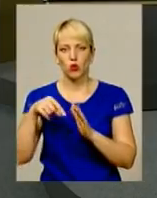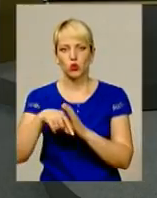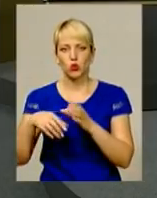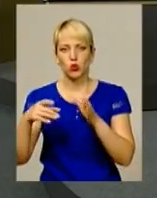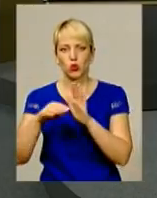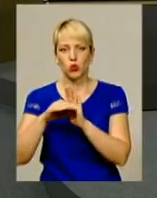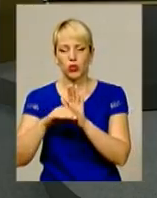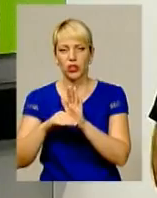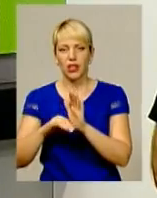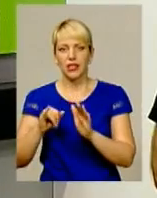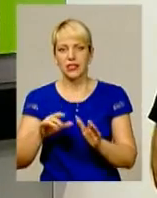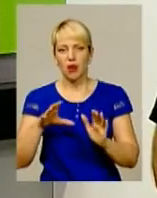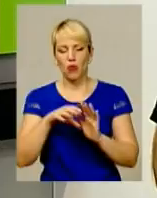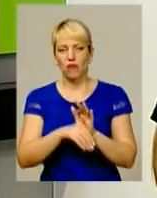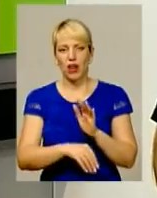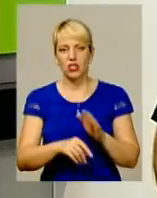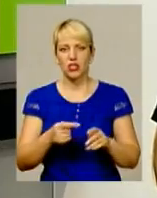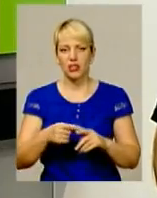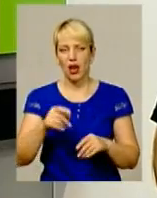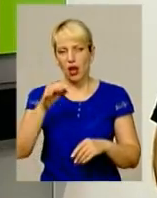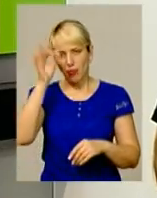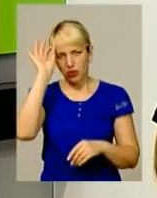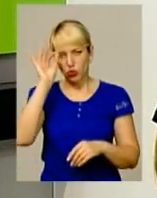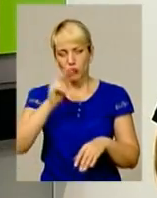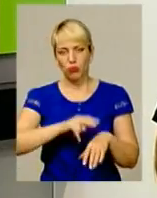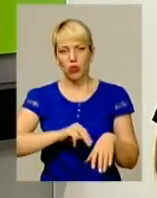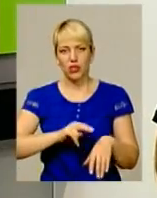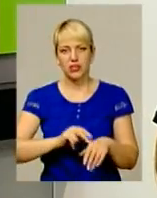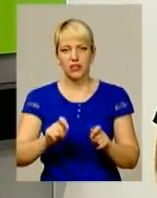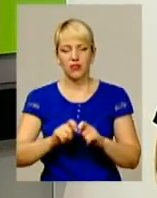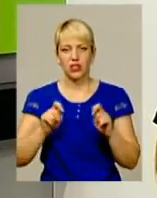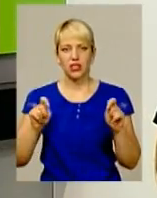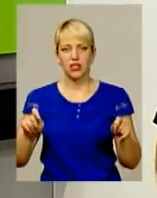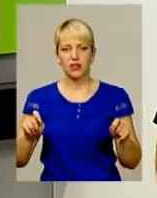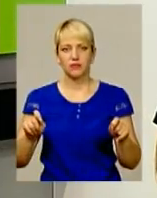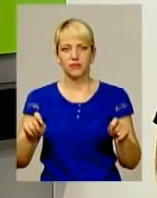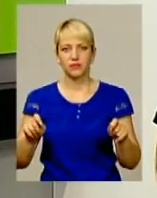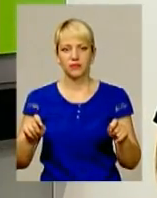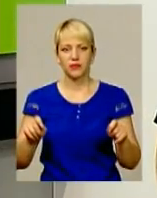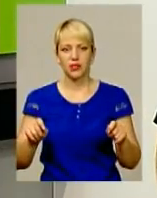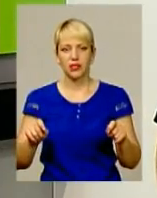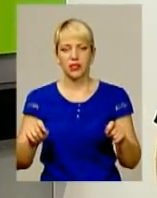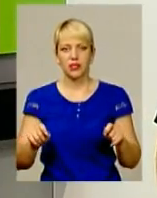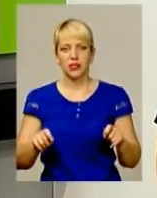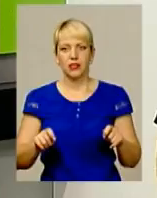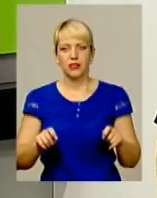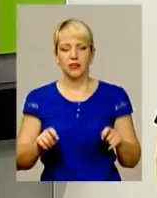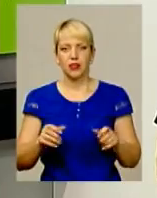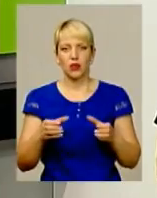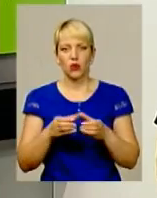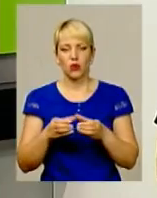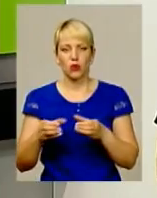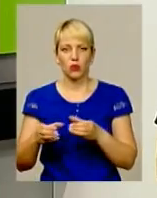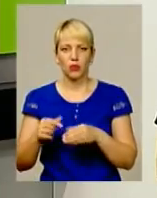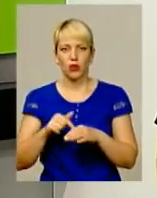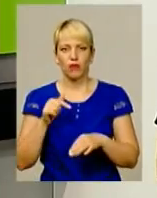запровадження патрульної поліції, відкриття, безумовно, груп ригування патрульної